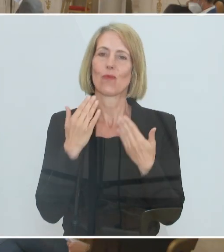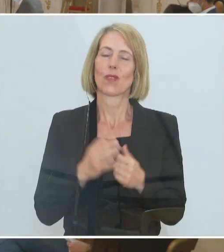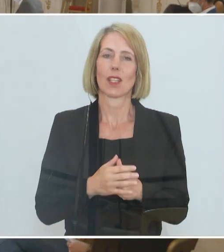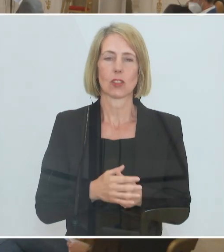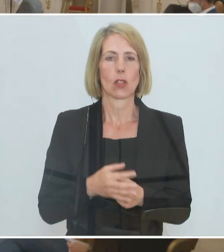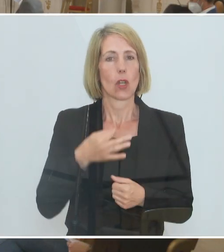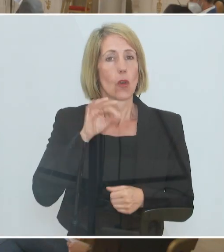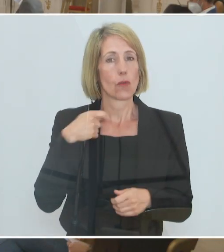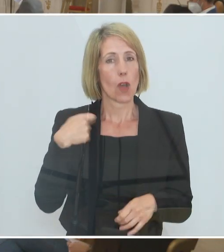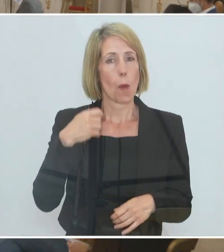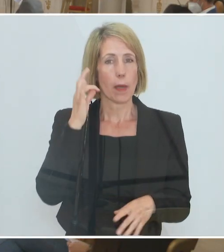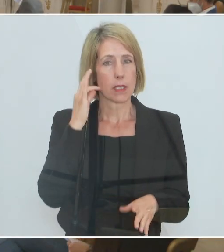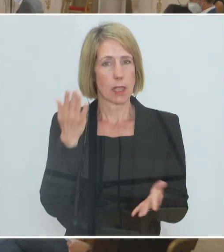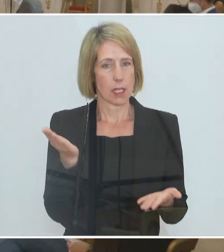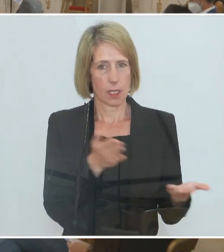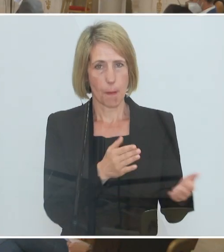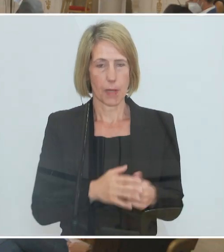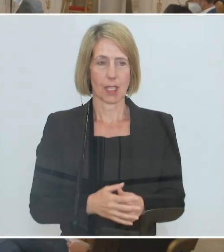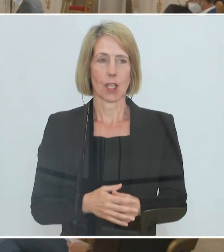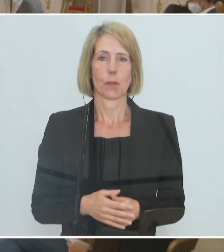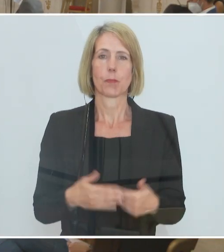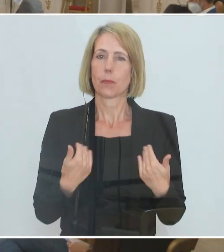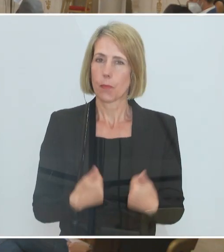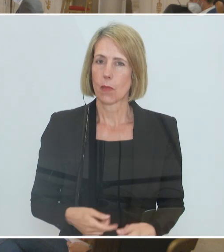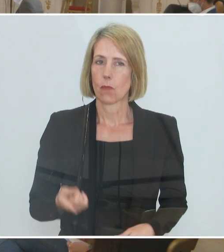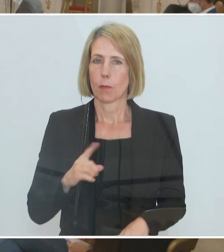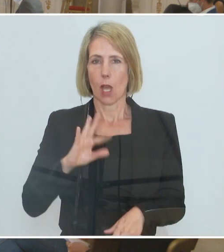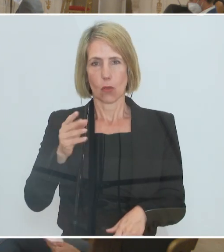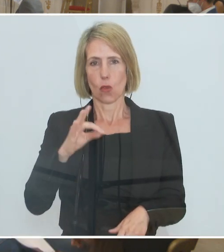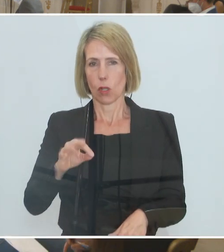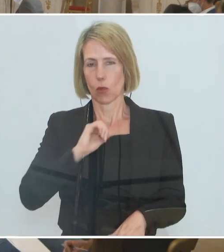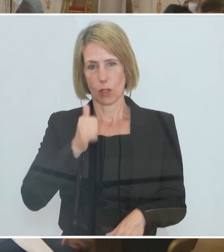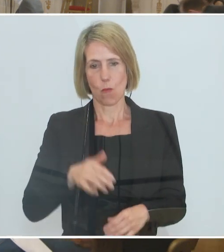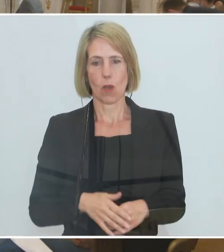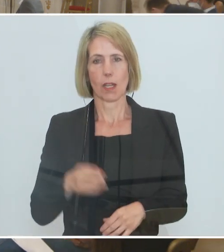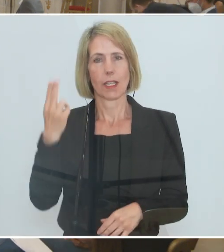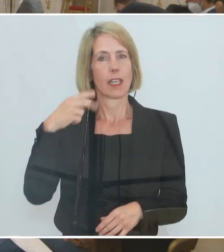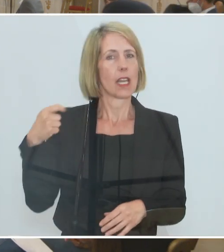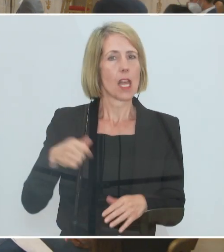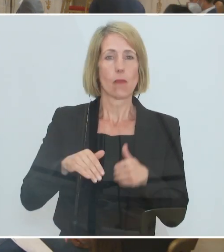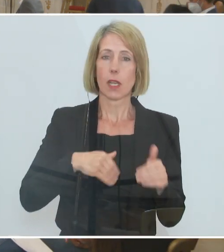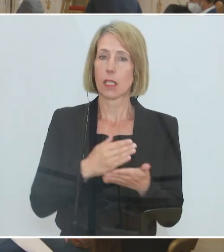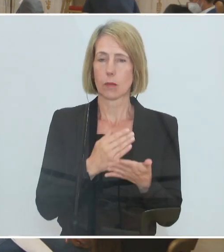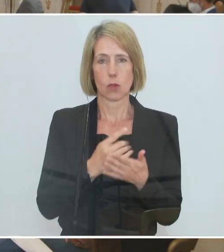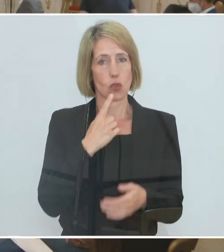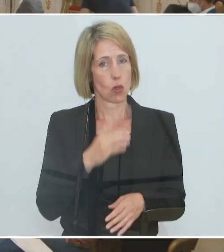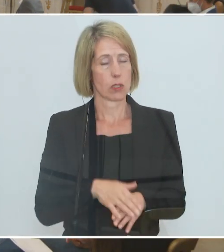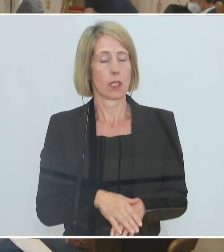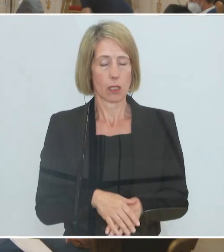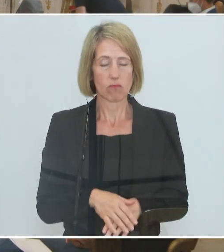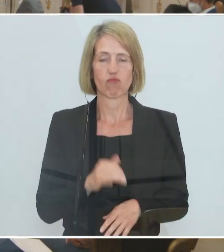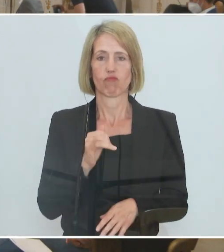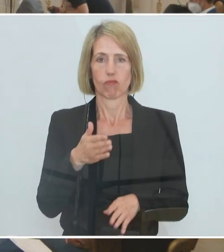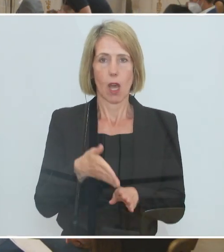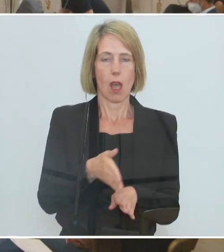Präsidentin, bitte. Ja, auch von meiner Seite einen schönen guten Morgen. Der Herr Finanzminister hat schon angesprochen, wir haben die letzten Wochen